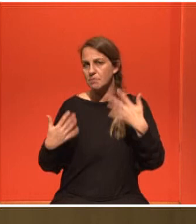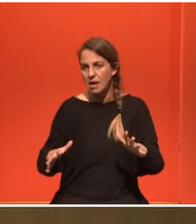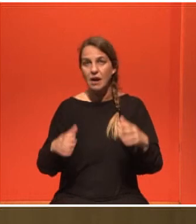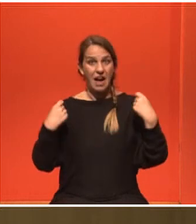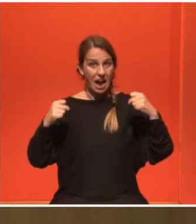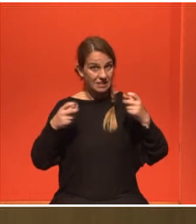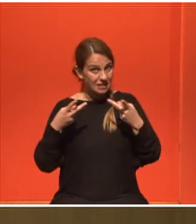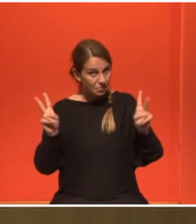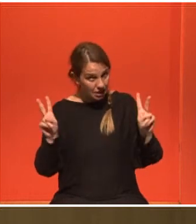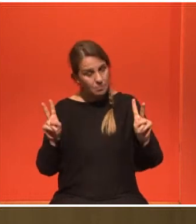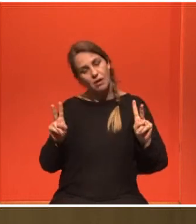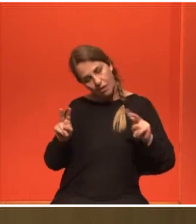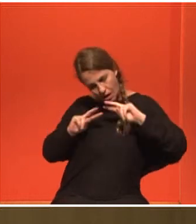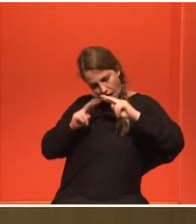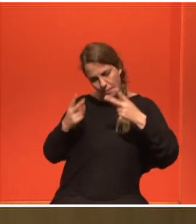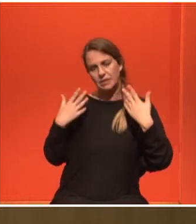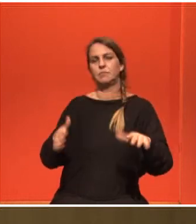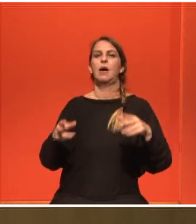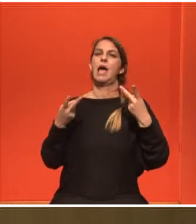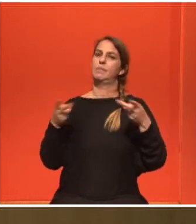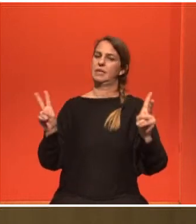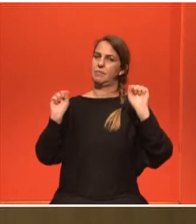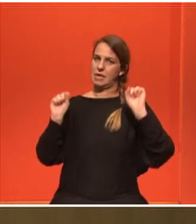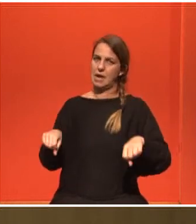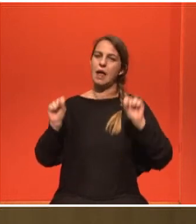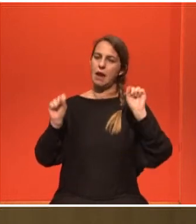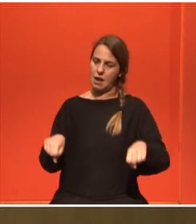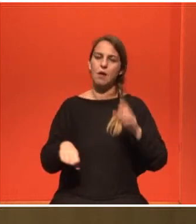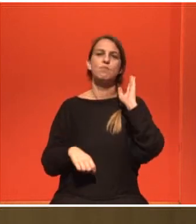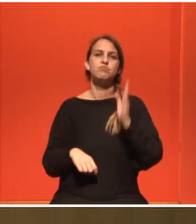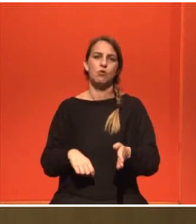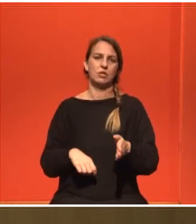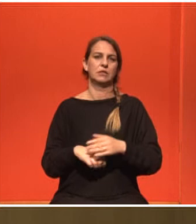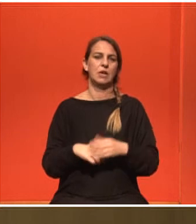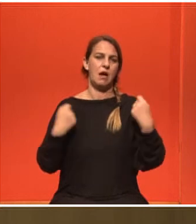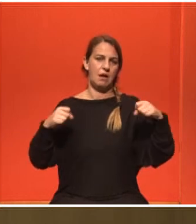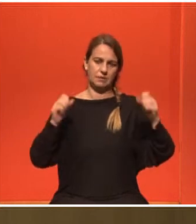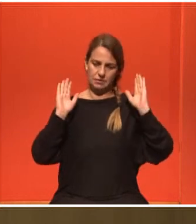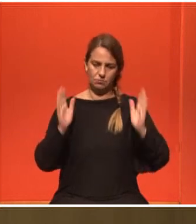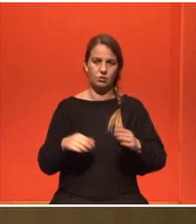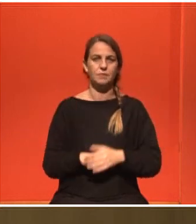Είπαμε ότι επιτρέπεται. Το είπε και ο καθηγητής ο κ. Σαρκαδόπουλος. Ναι, επιτρέπεται. Μπορείτε να κάνετε την άσκηση.